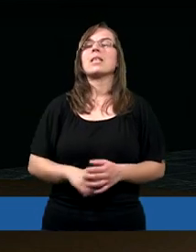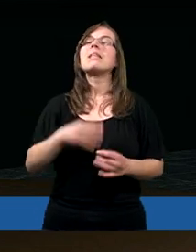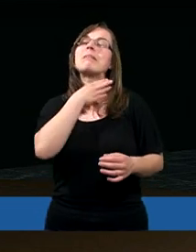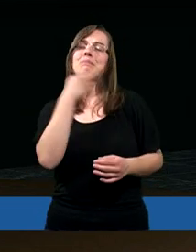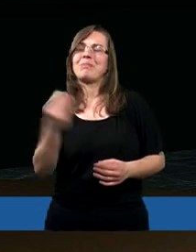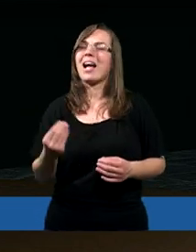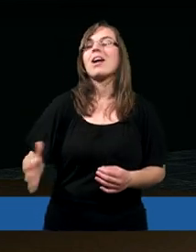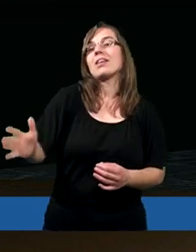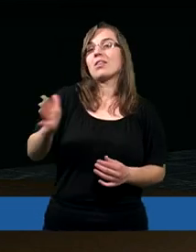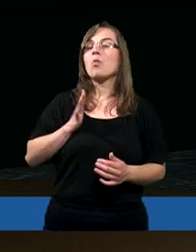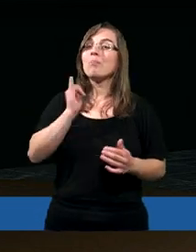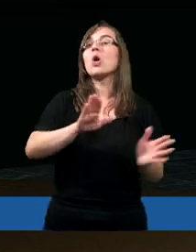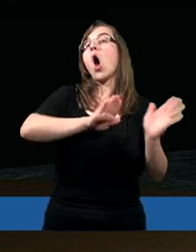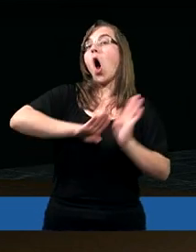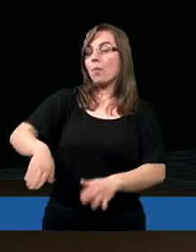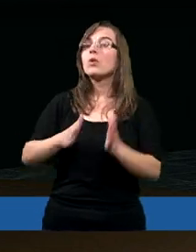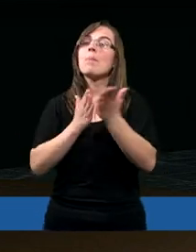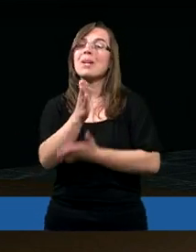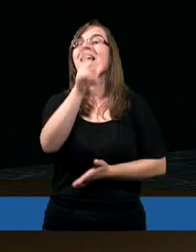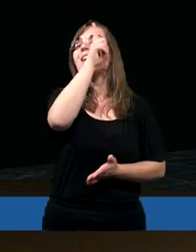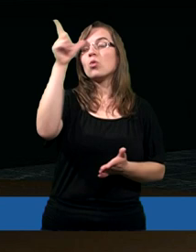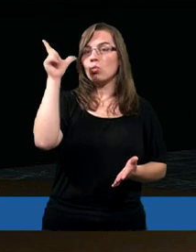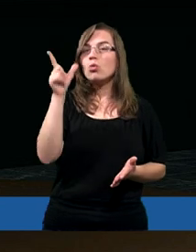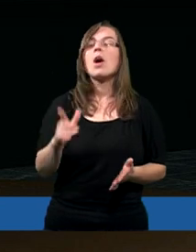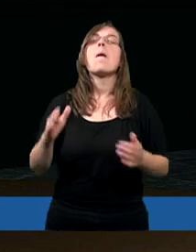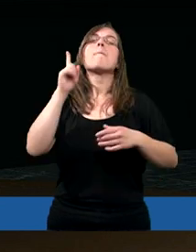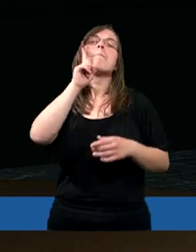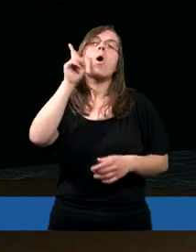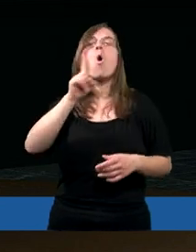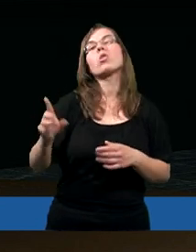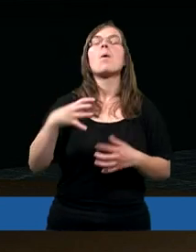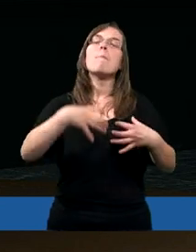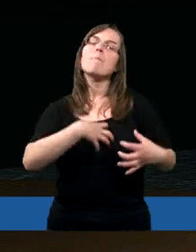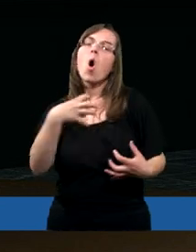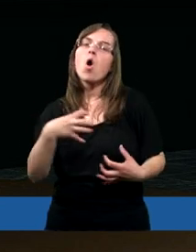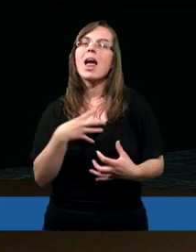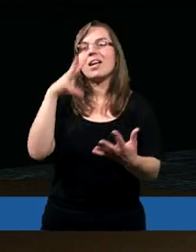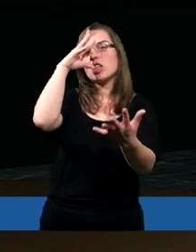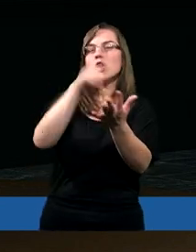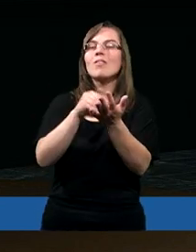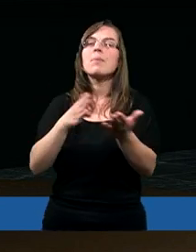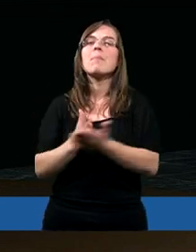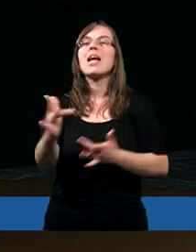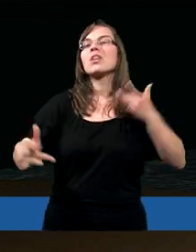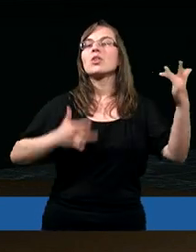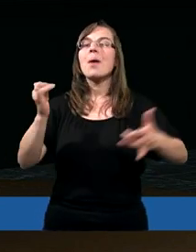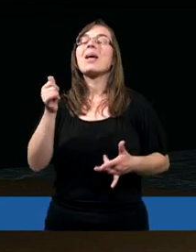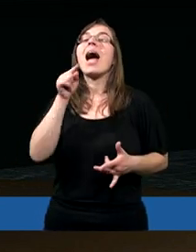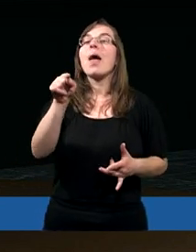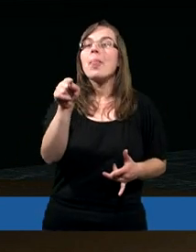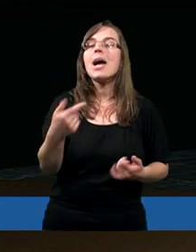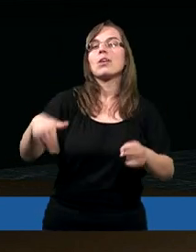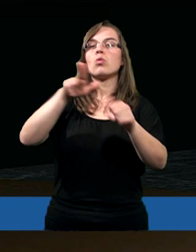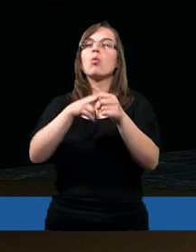Wzgardzony był i opuszczony przez ludzi. Mąż boleści, doświadczony w cierpieniu jak ten,